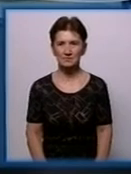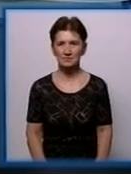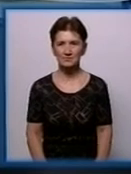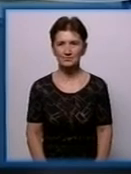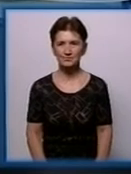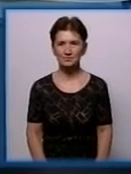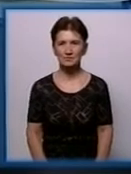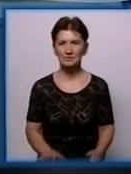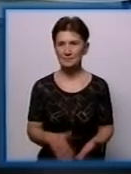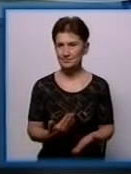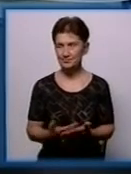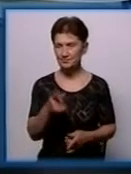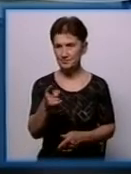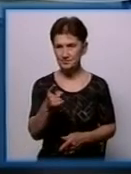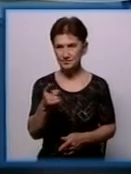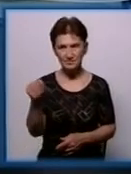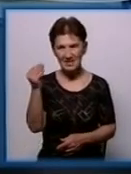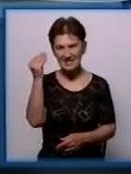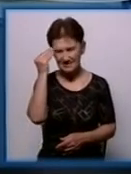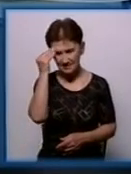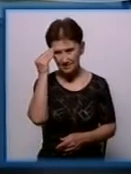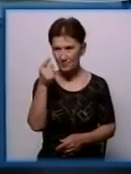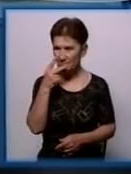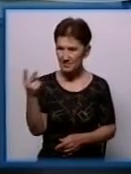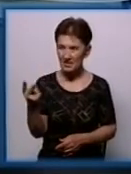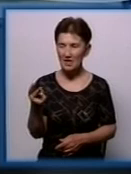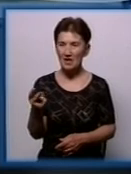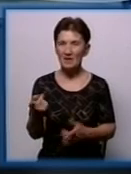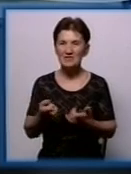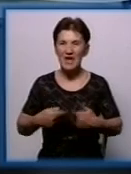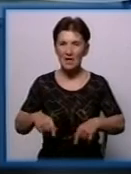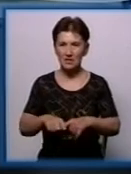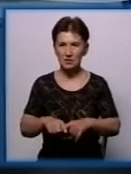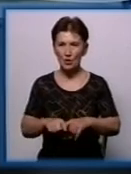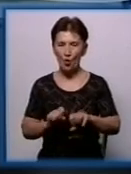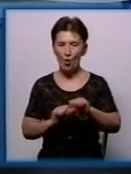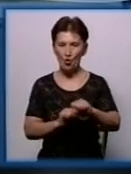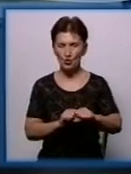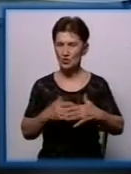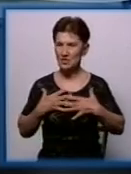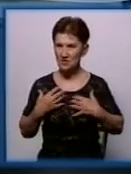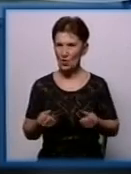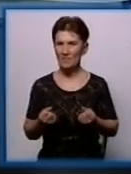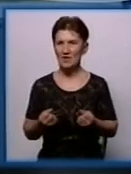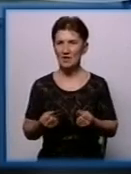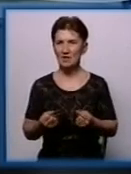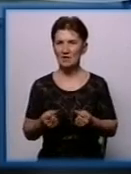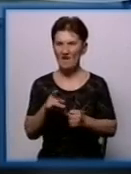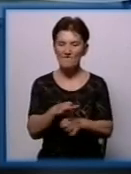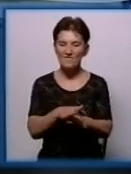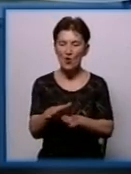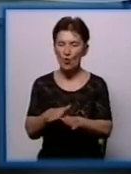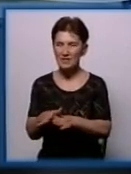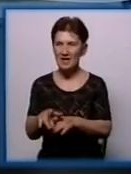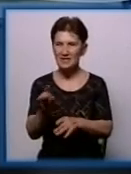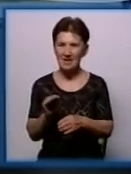Отже, чи ви помітили якийсь рух в закладах охорони здоров'я в плані виконання тих приписів, які ви робили?